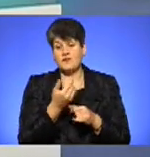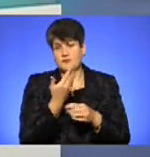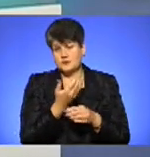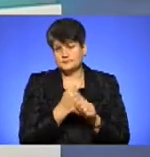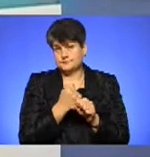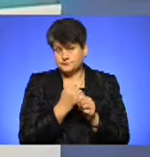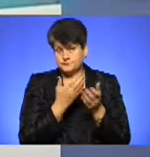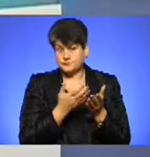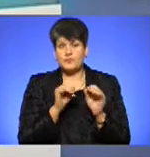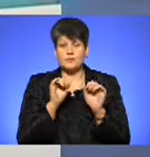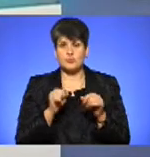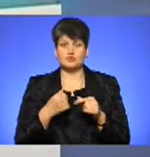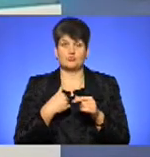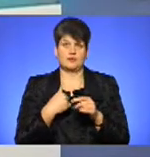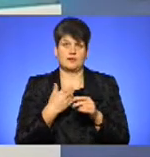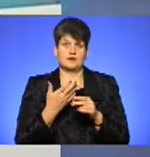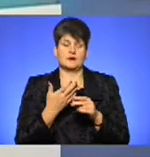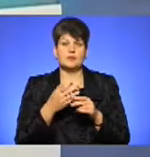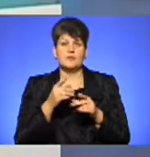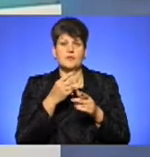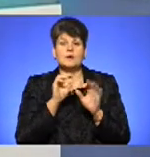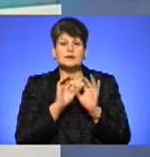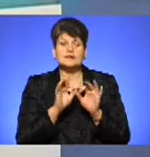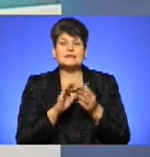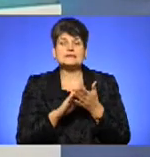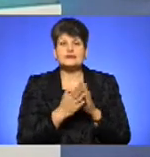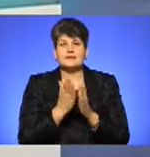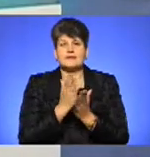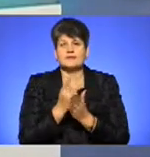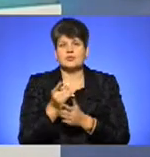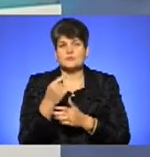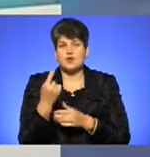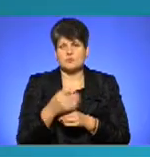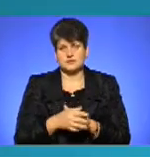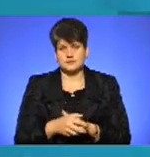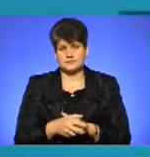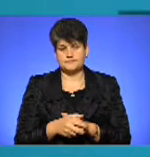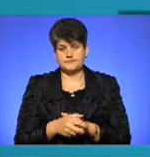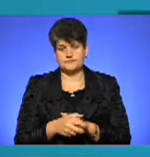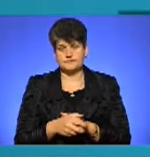чи можемо ми відреагувати, яким ми ще не прокоментуємо ситуацію, яка склалася на Тернопільщині. Прошу, відео до ефіру.